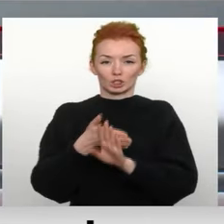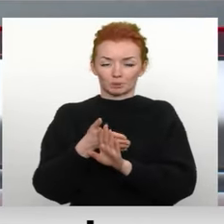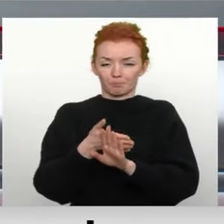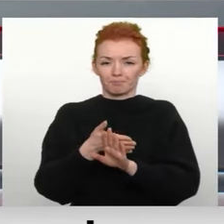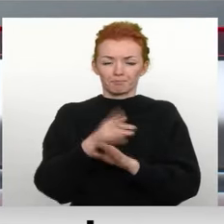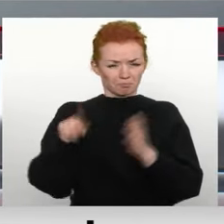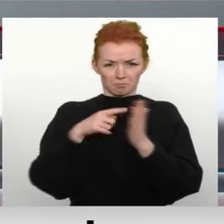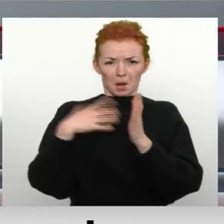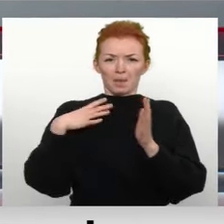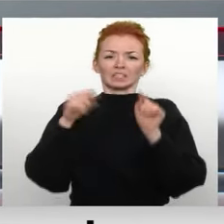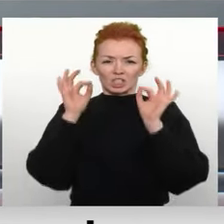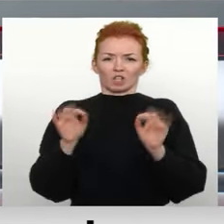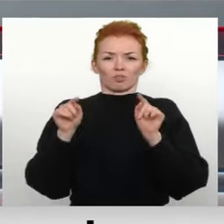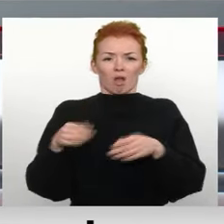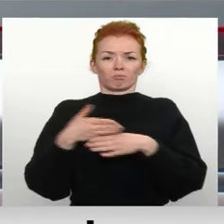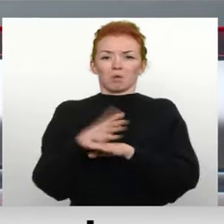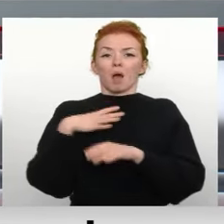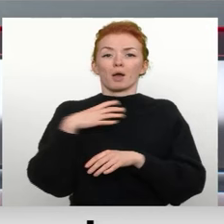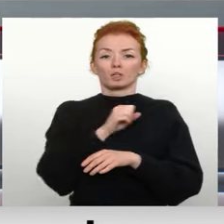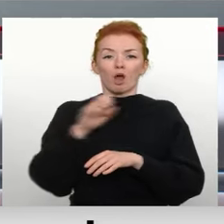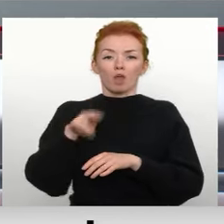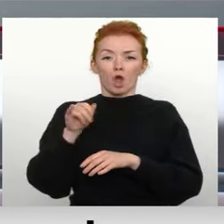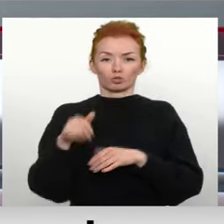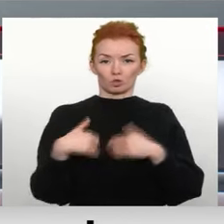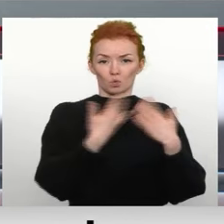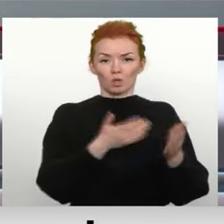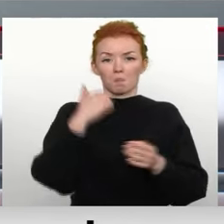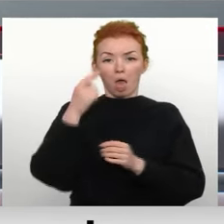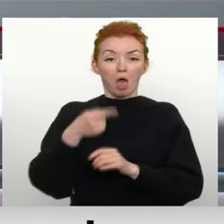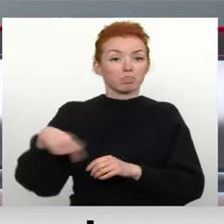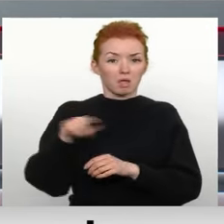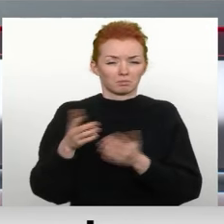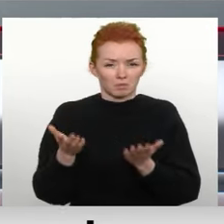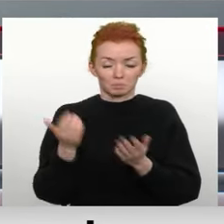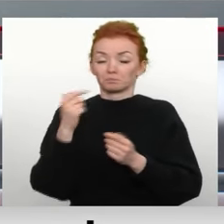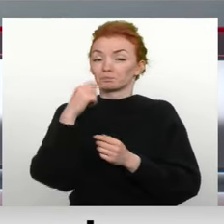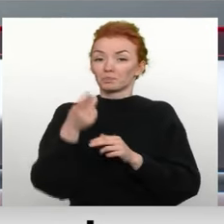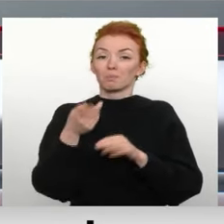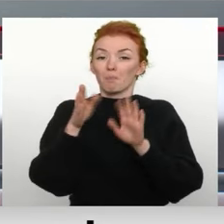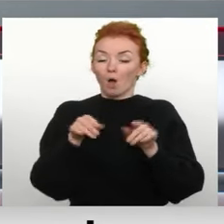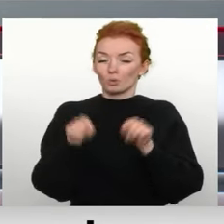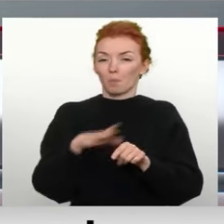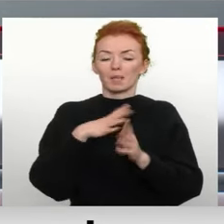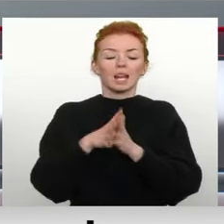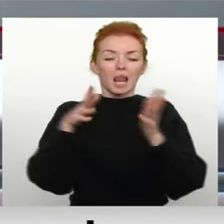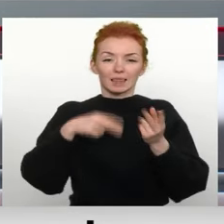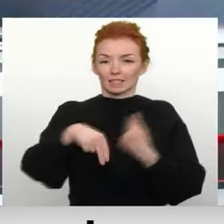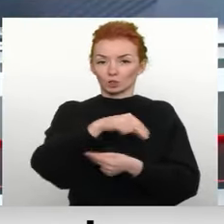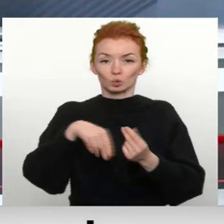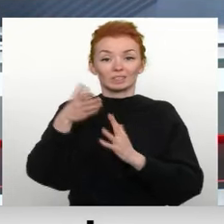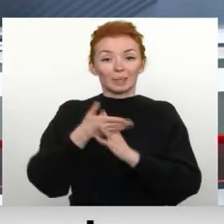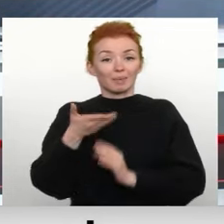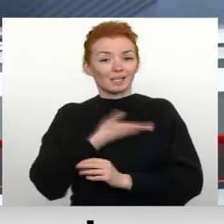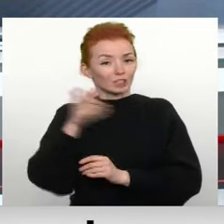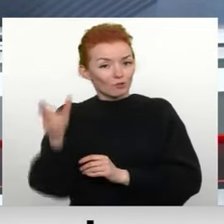tieši šādu dalījumus, kāpēc ādažiem atdot tieši Baltazaru? Jā, par to bija arī vislielākās diskusijas, gan iedzīvotāju starpā,